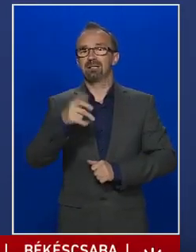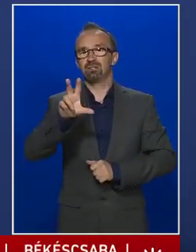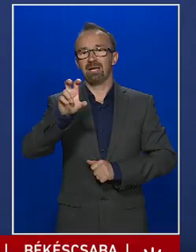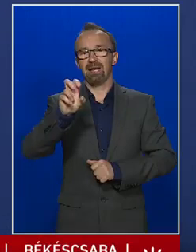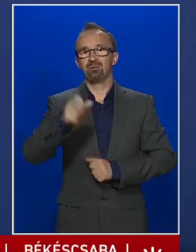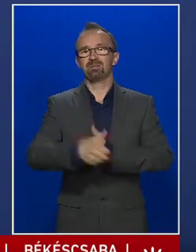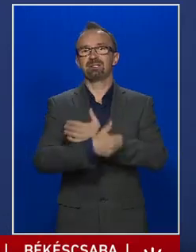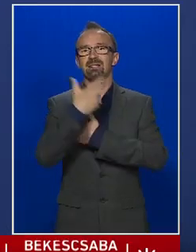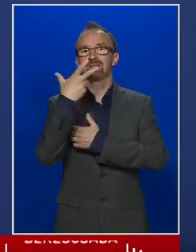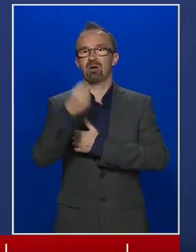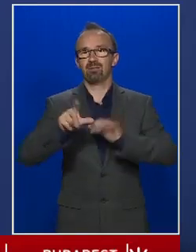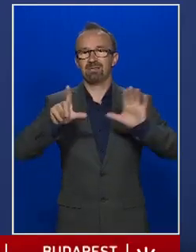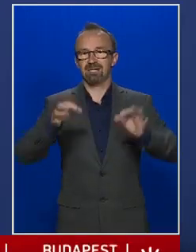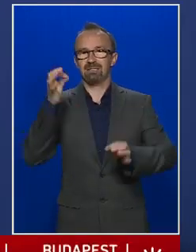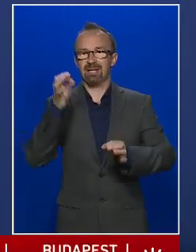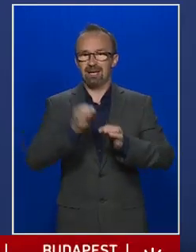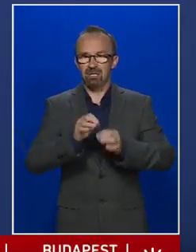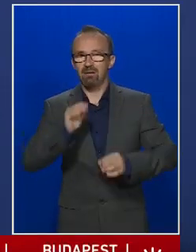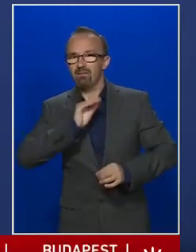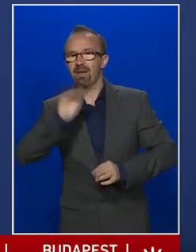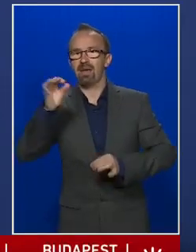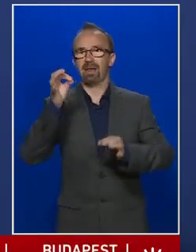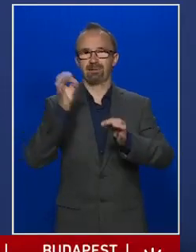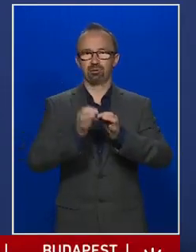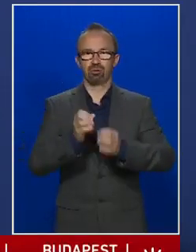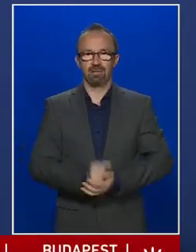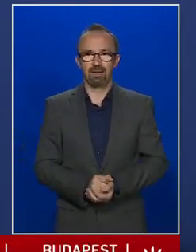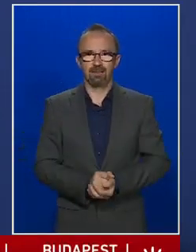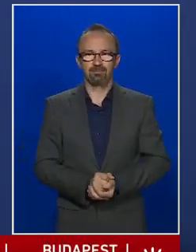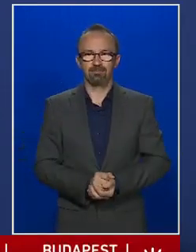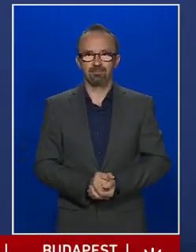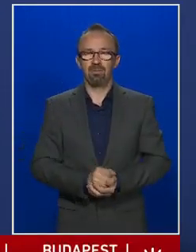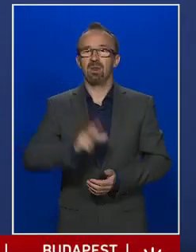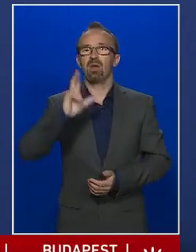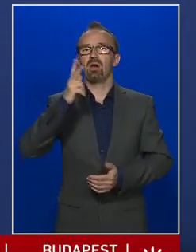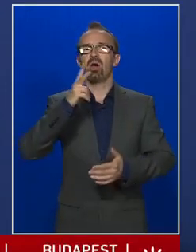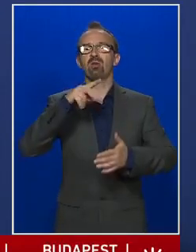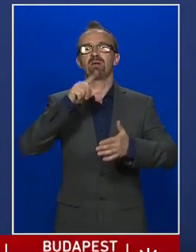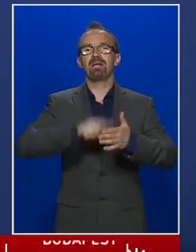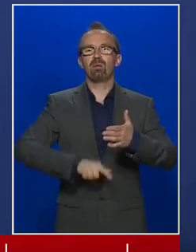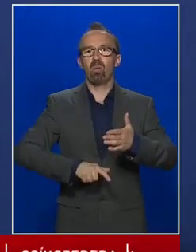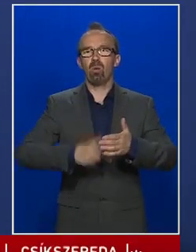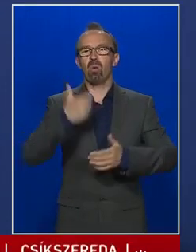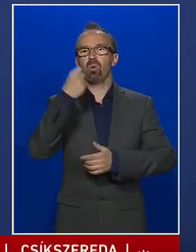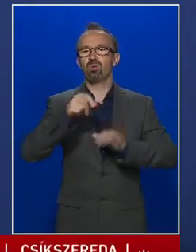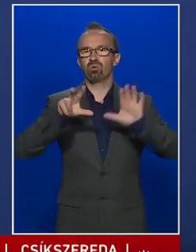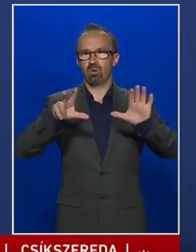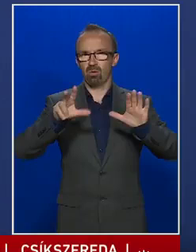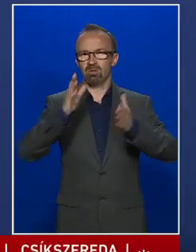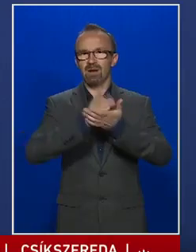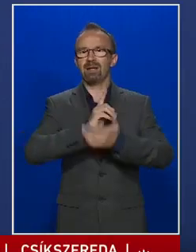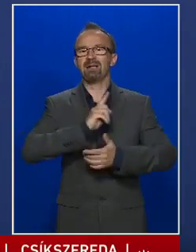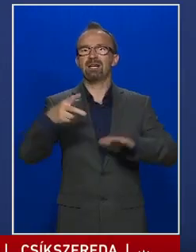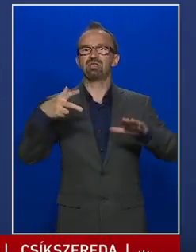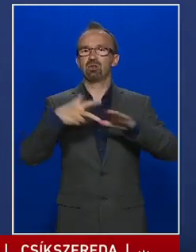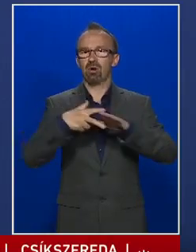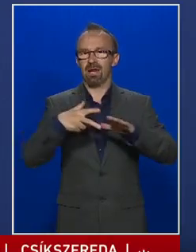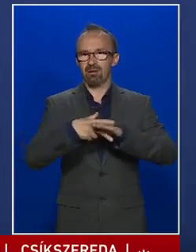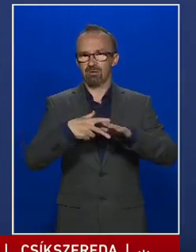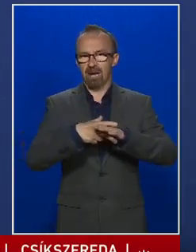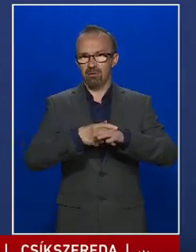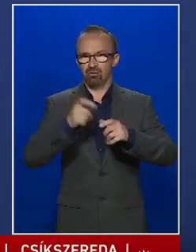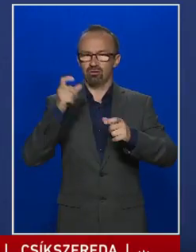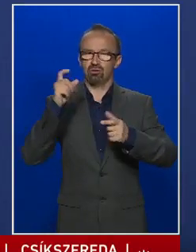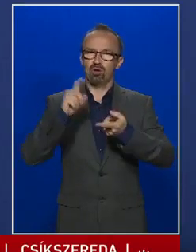337 esetben feljelentést tettünk. Harmadik hó 28 óta látjuk el a kiárási korlátozással